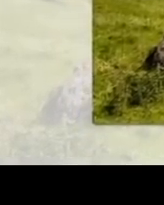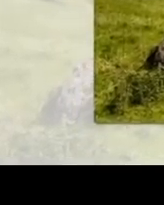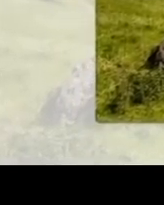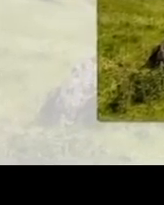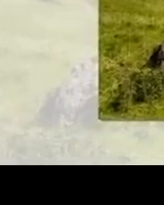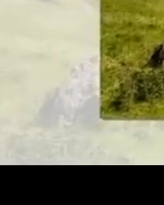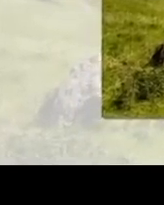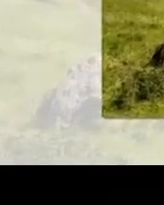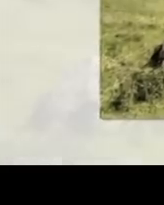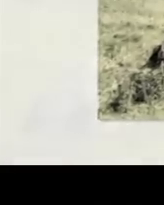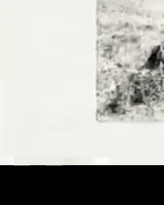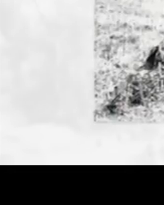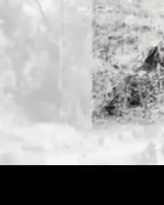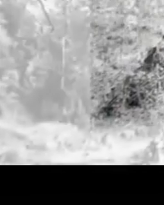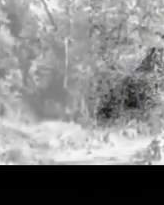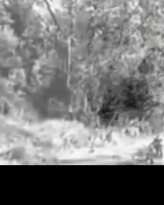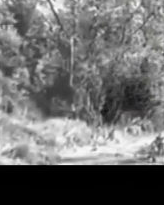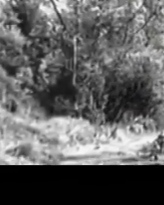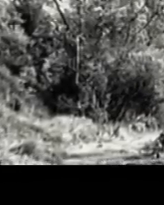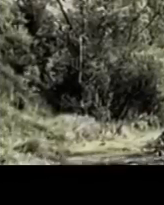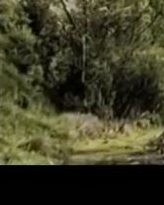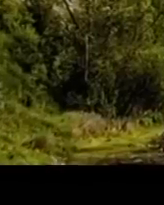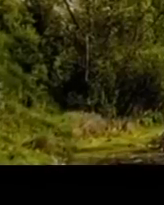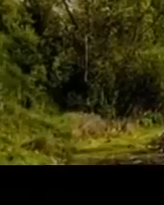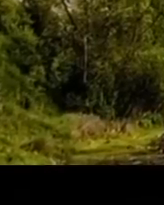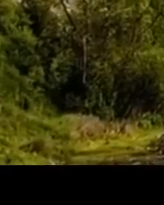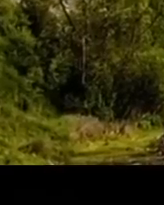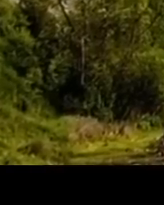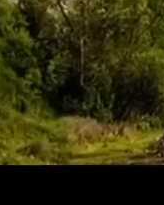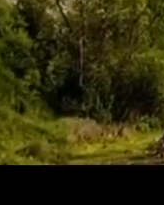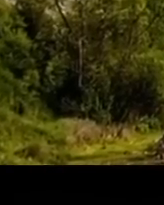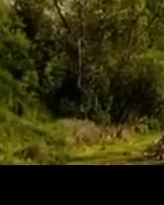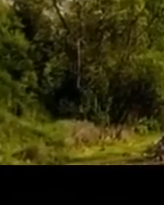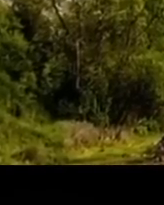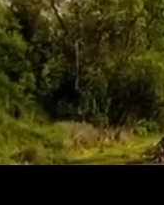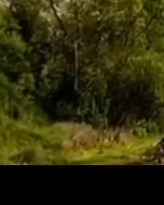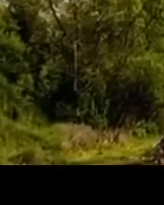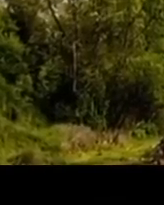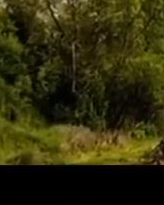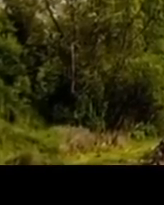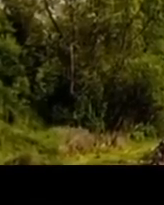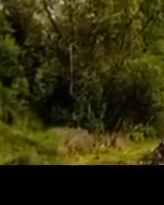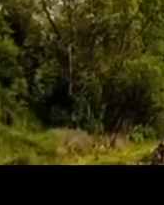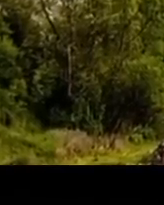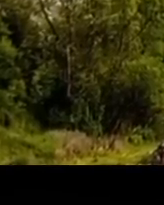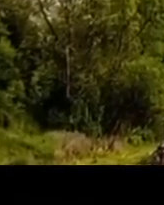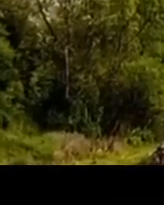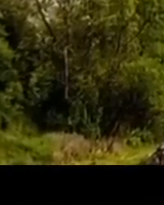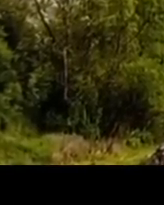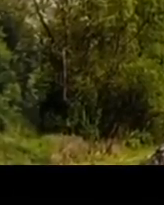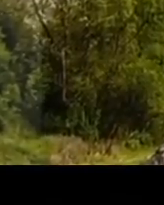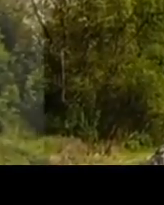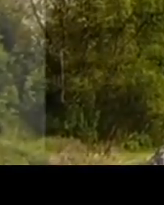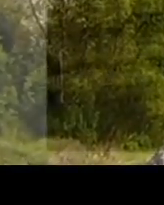який є водночас і одним із найбільших таких об'єктів у Європі. Їх налічується більше двох десятків. На жаль, слідкувати за їх